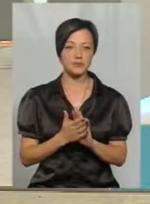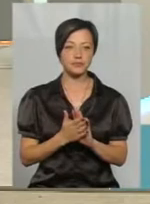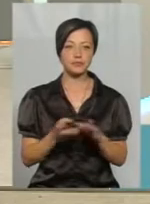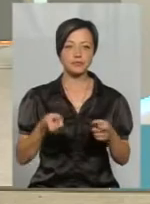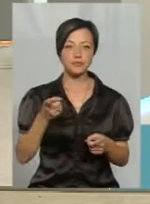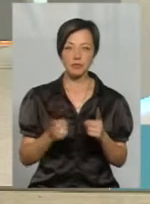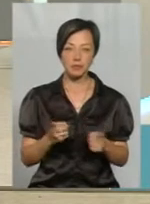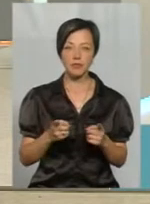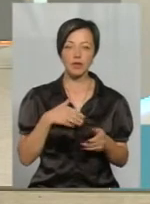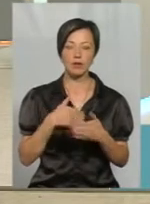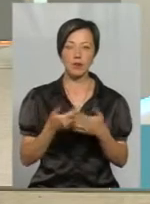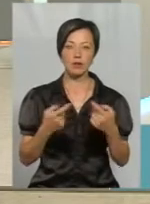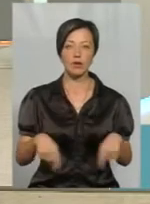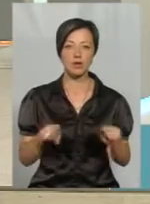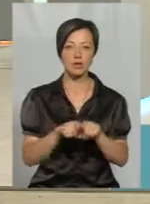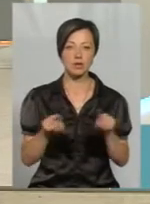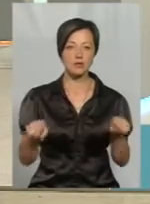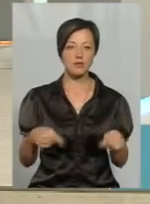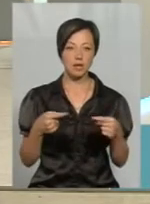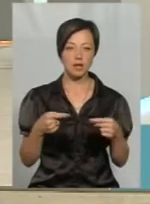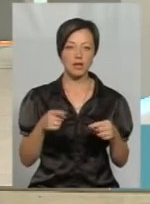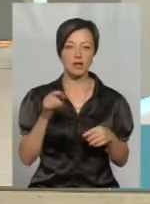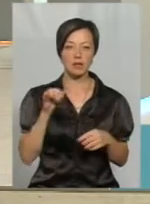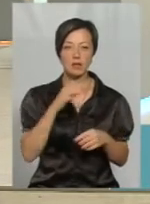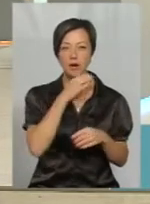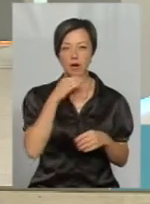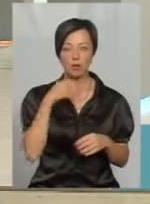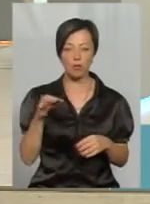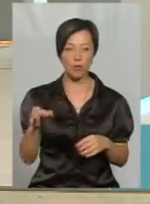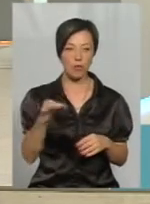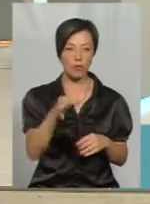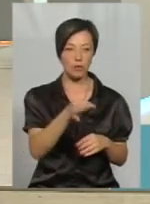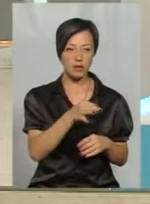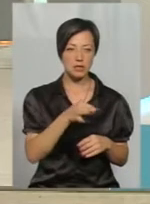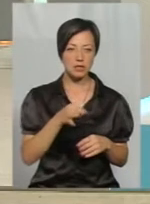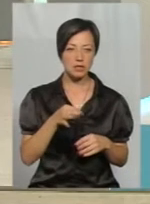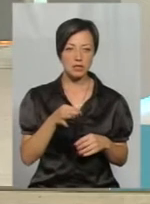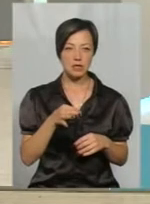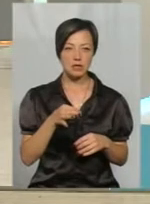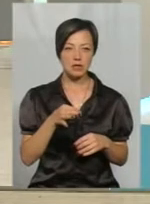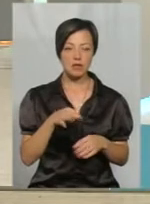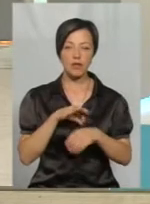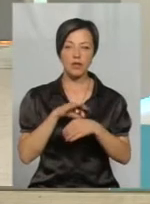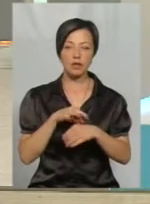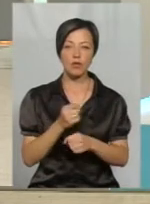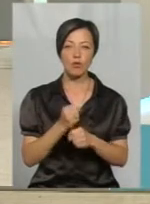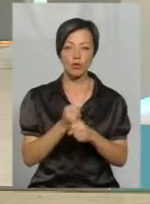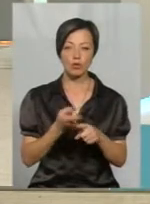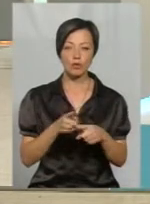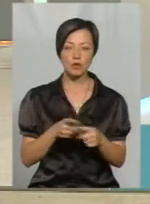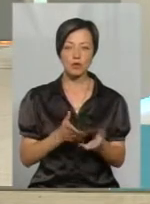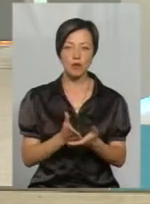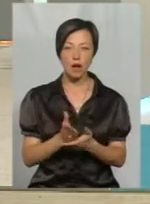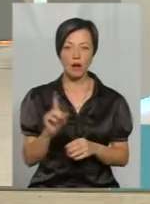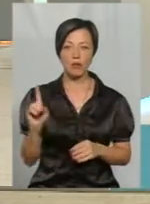Насправді громадська організація, яка створилась, і не одна по області, саме веде роботу в цьому напрямку,